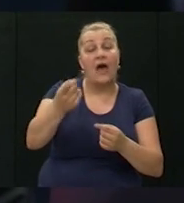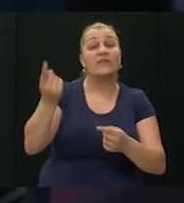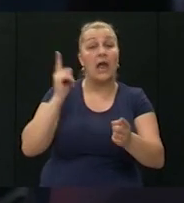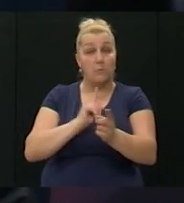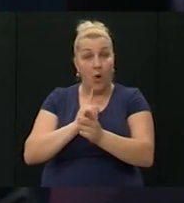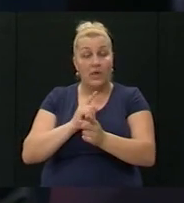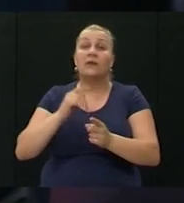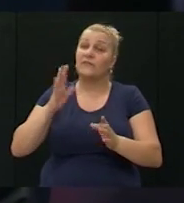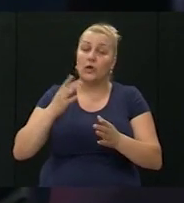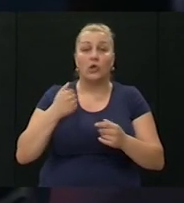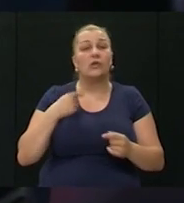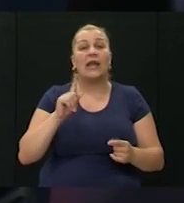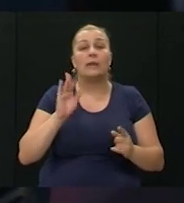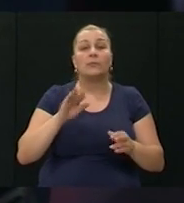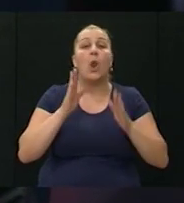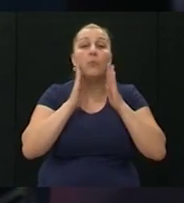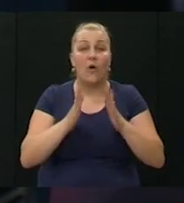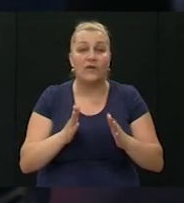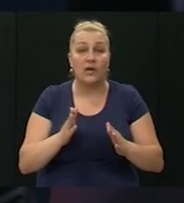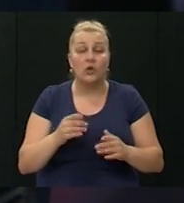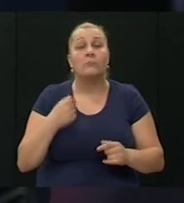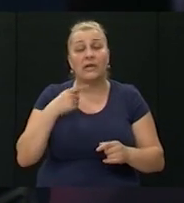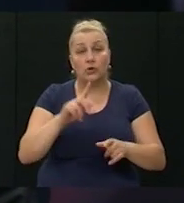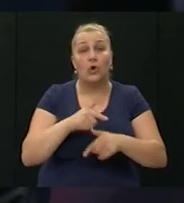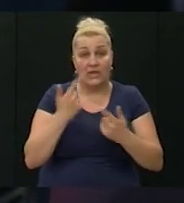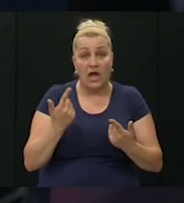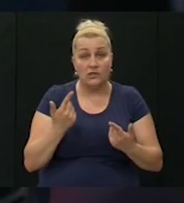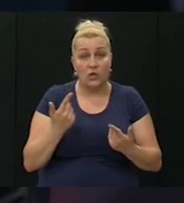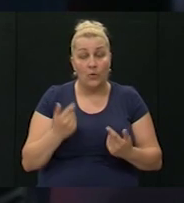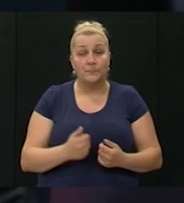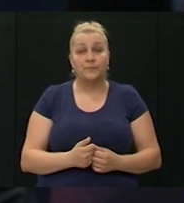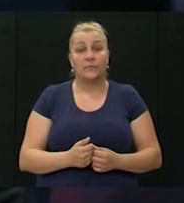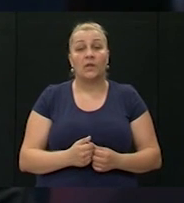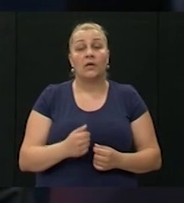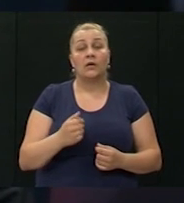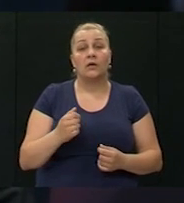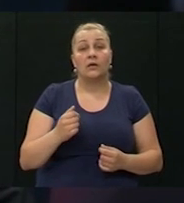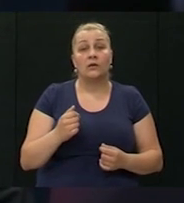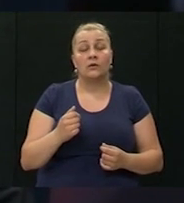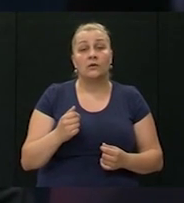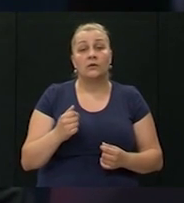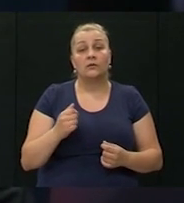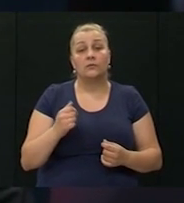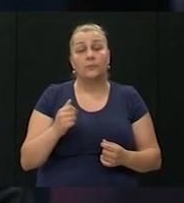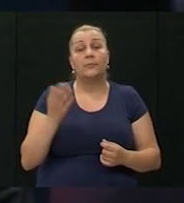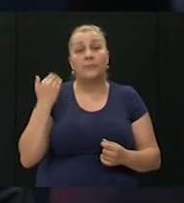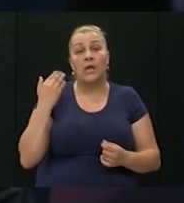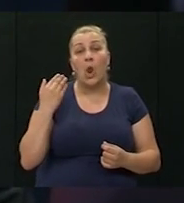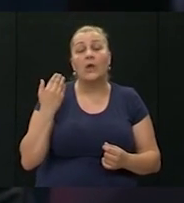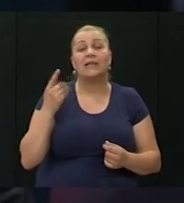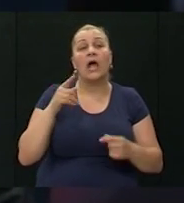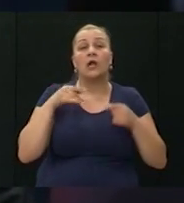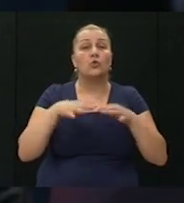imao neko nepovjerenje. Dakle, to je meni savršeno razumljivo, ali da je bilo toga, da oni nisu toliko